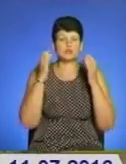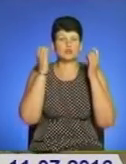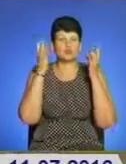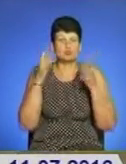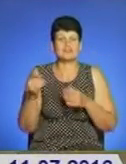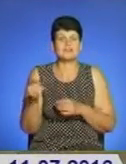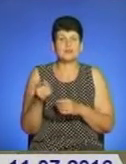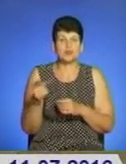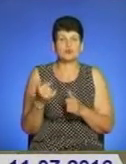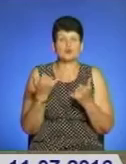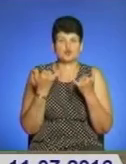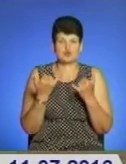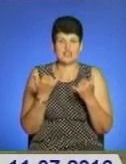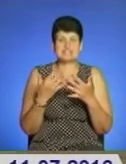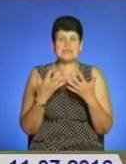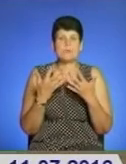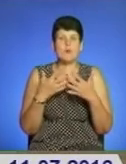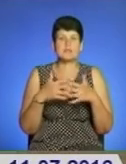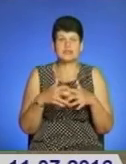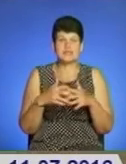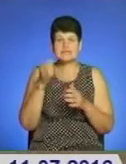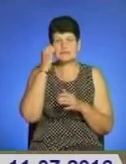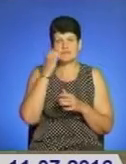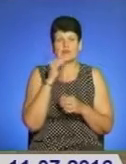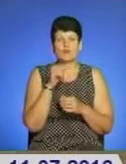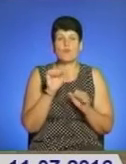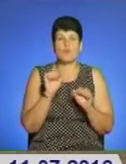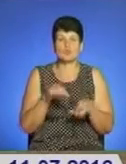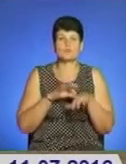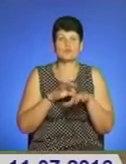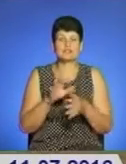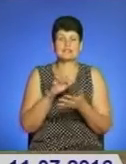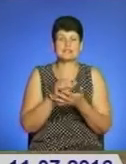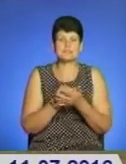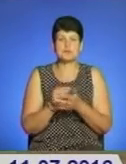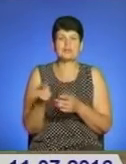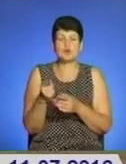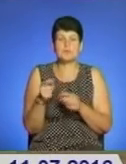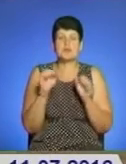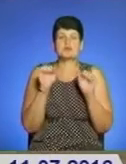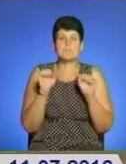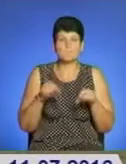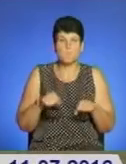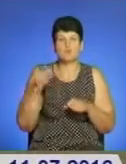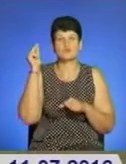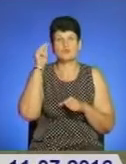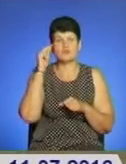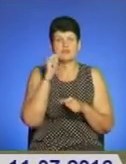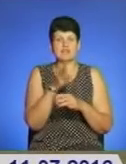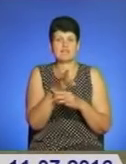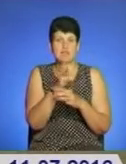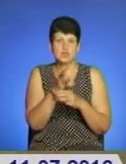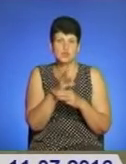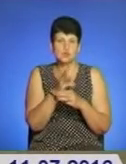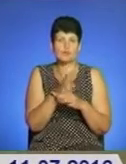Тернополі сучасним обладнанням, завдяки якому ми можемо проводити заняття, на яких тернополяни можуть вивчати відеозйомку,